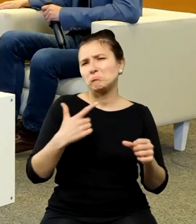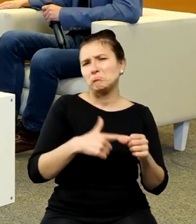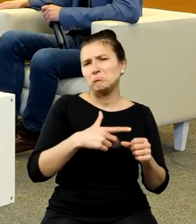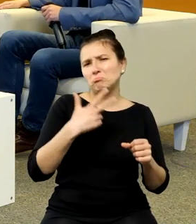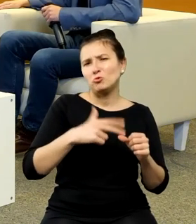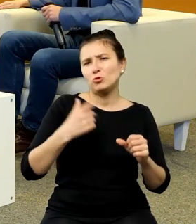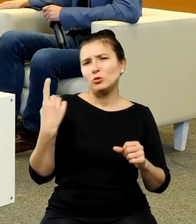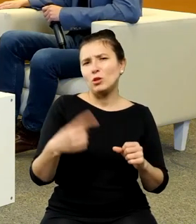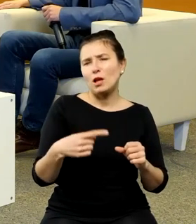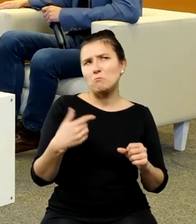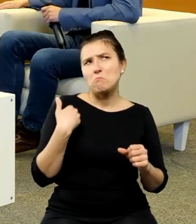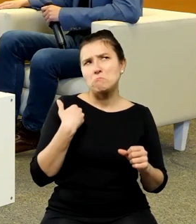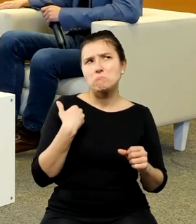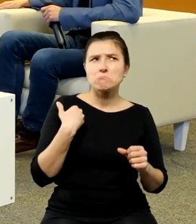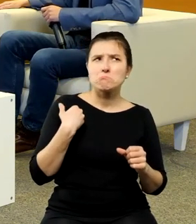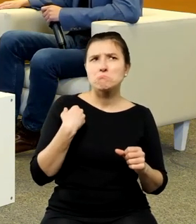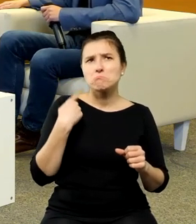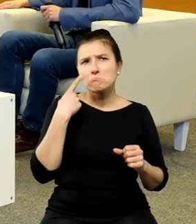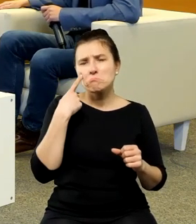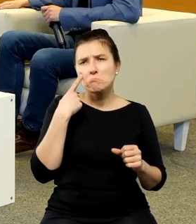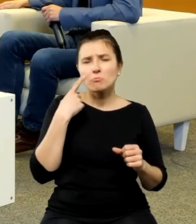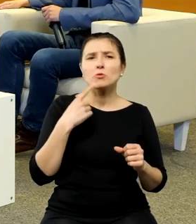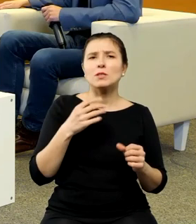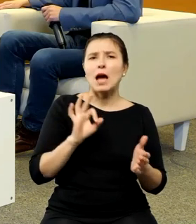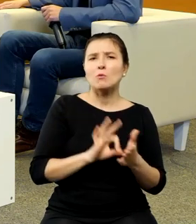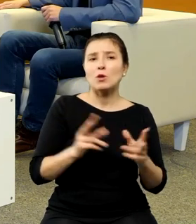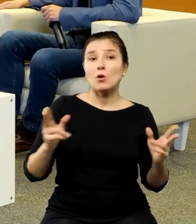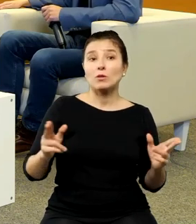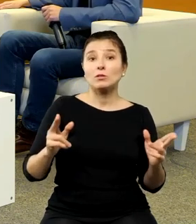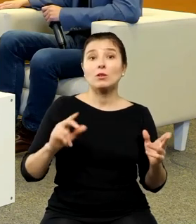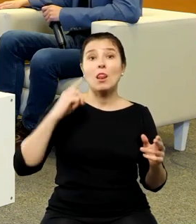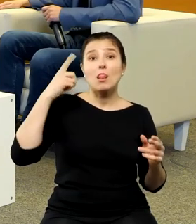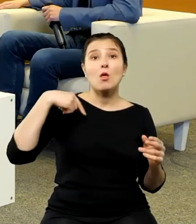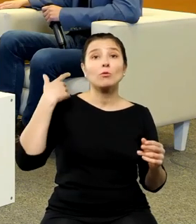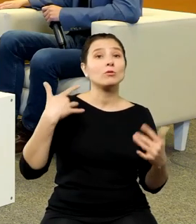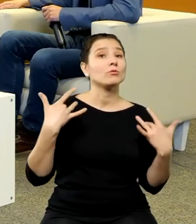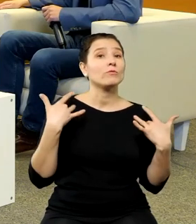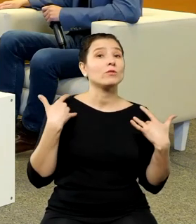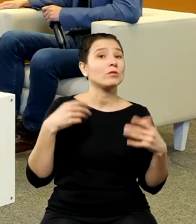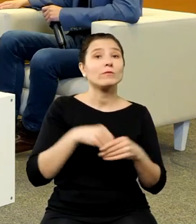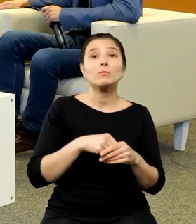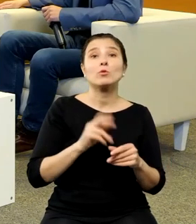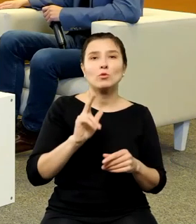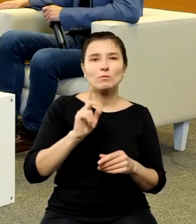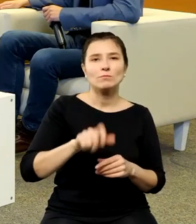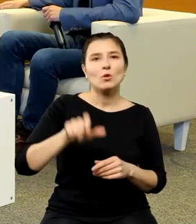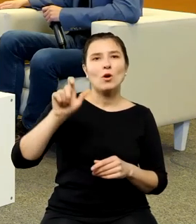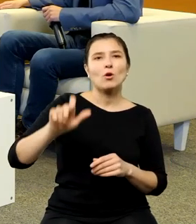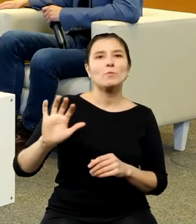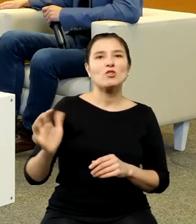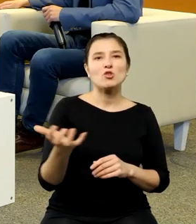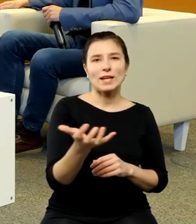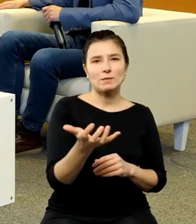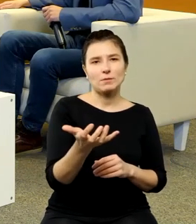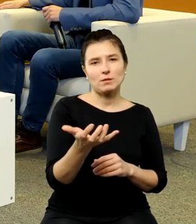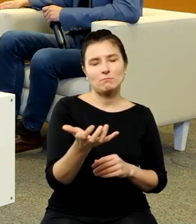lat, to jest dokładnie okres, w którym w Londynie żyje na przykład Szekspir, było